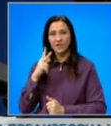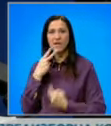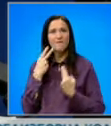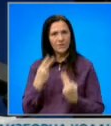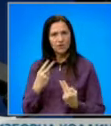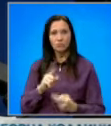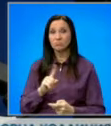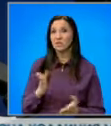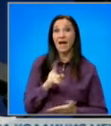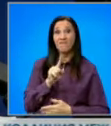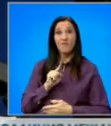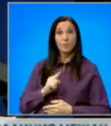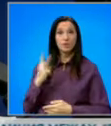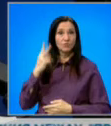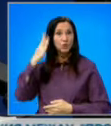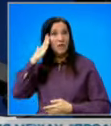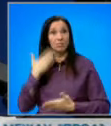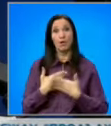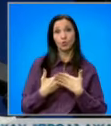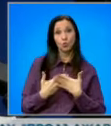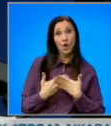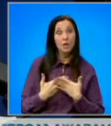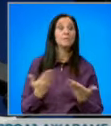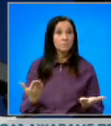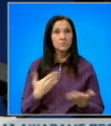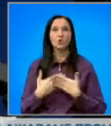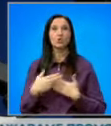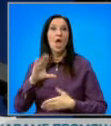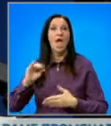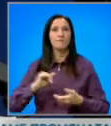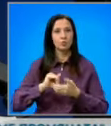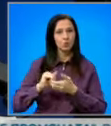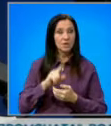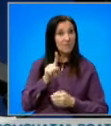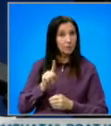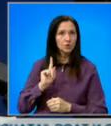Виждането ни е, че не става дума за двустранни отношения, а за отношения с Ебросъюза.